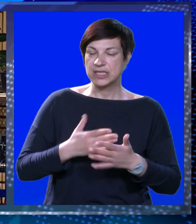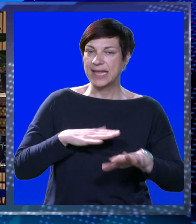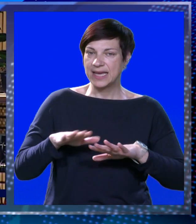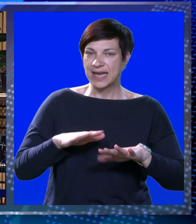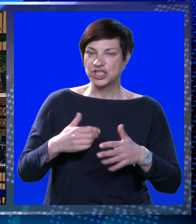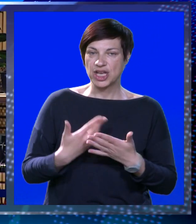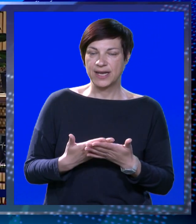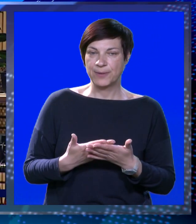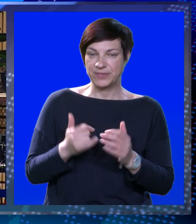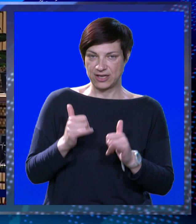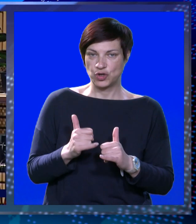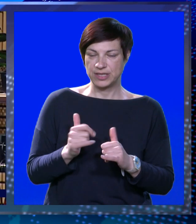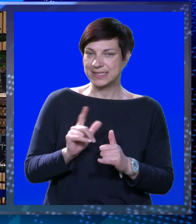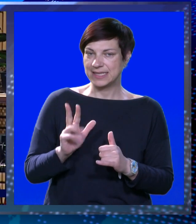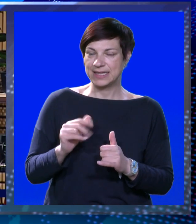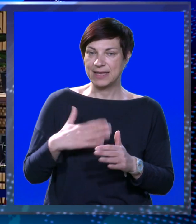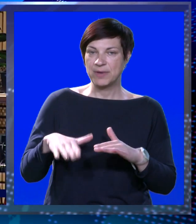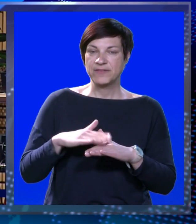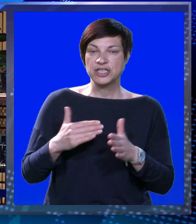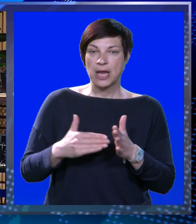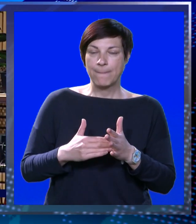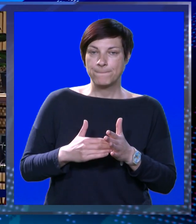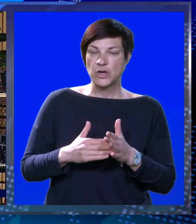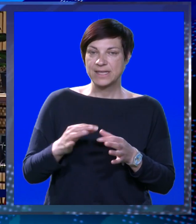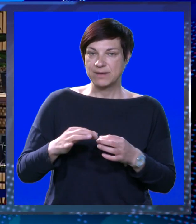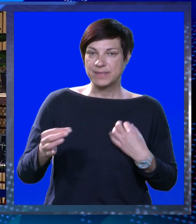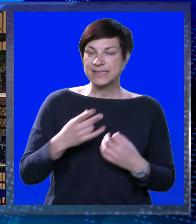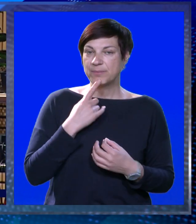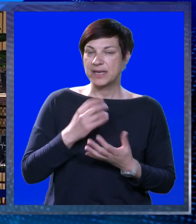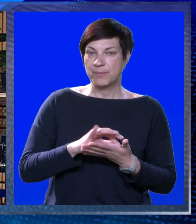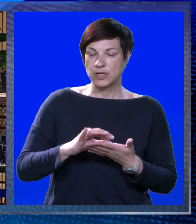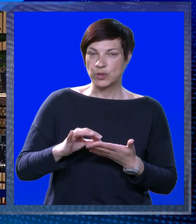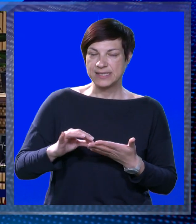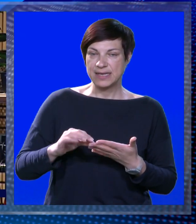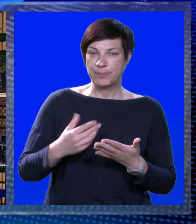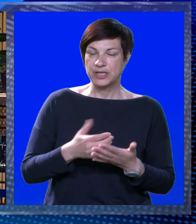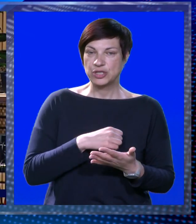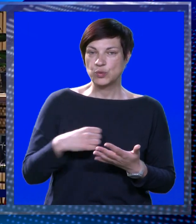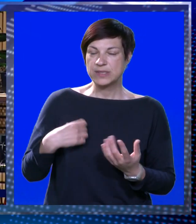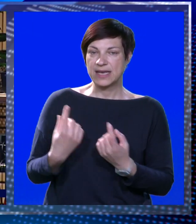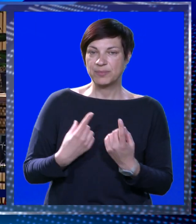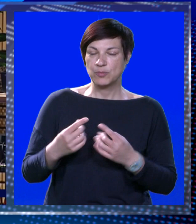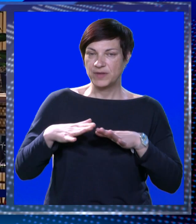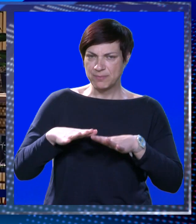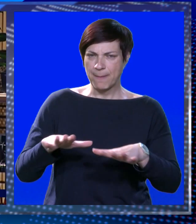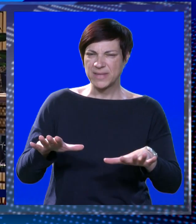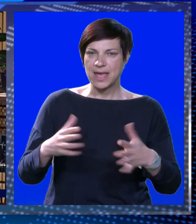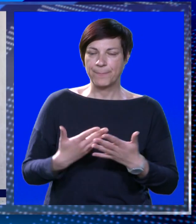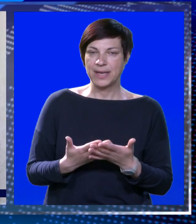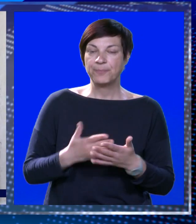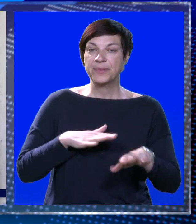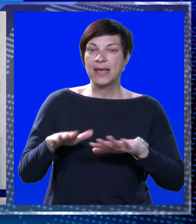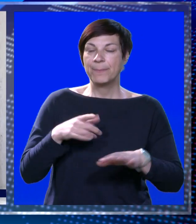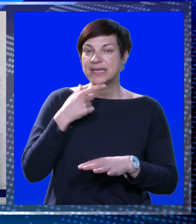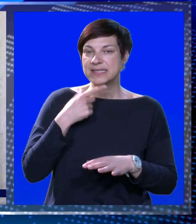populacije, tako da u ovom trenutku nema više potrebe za mjerama koje se propisuju u samim uvjetima epidemije.